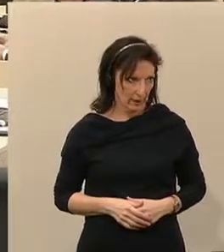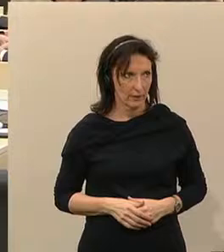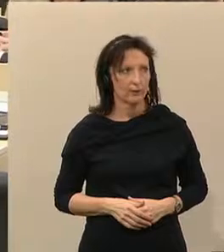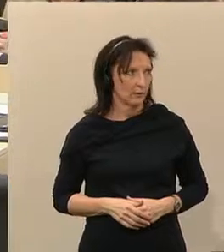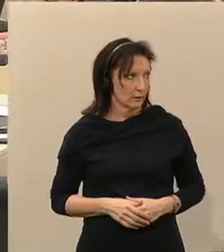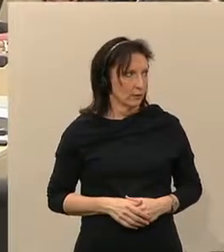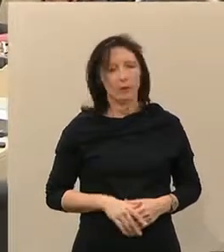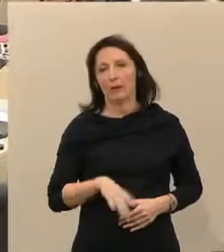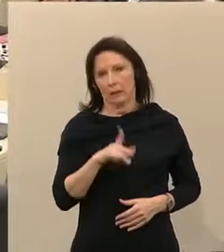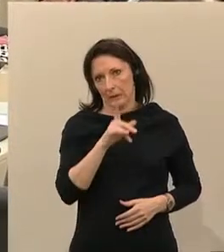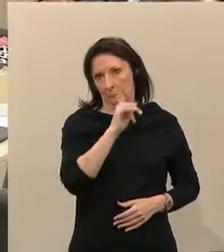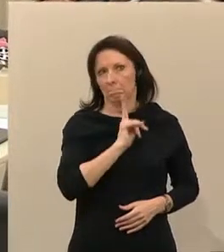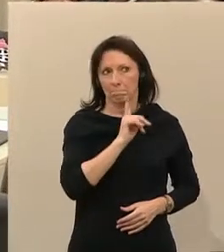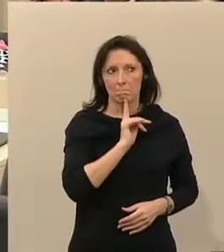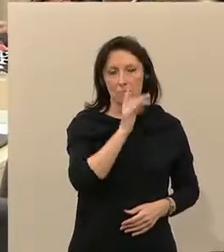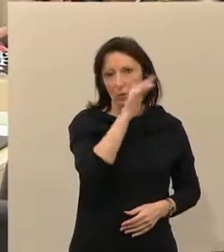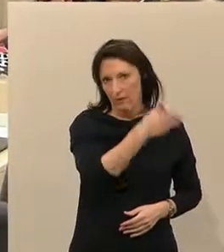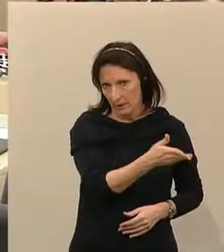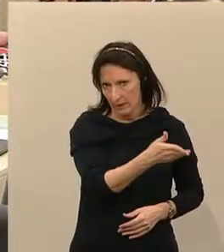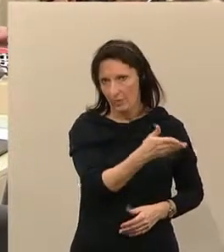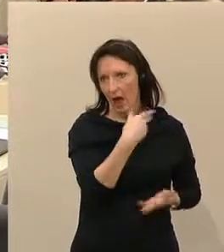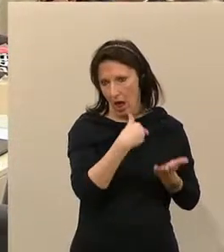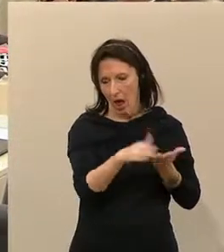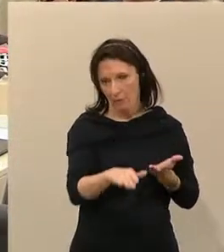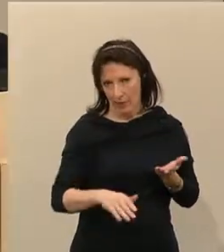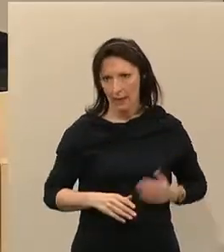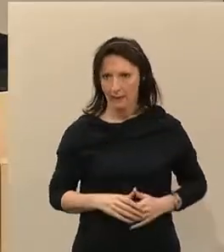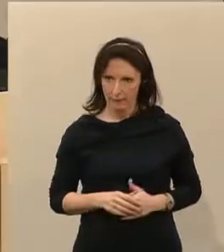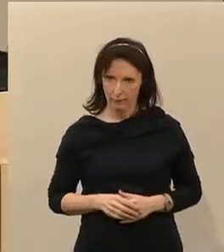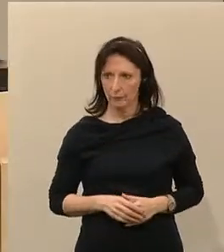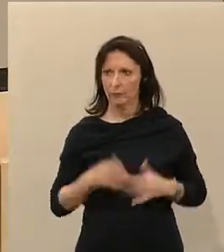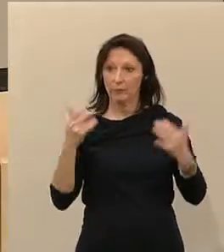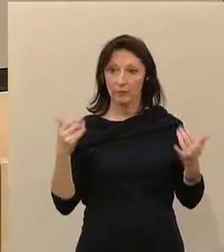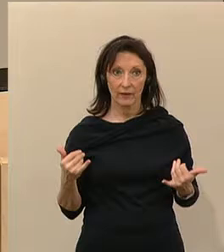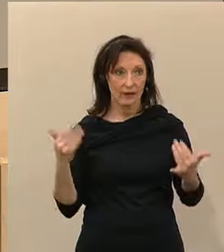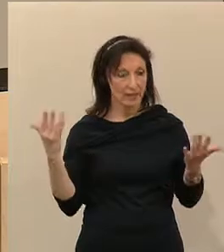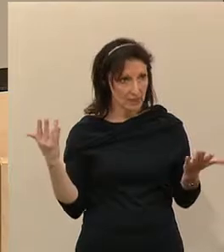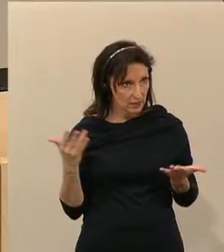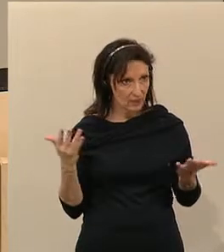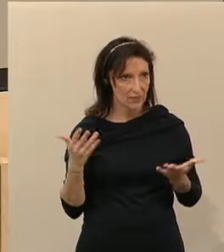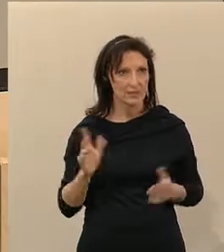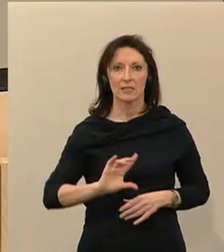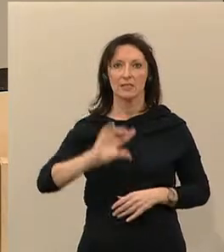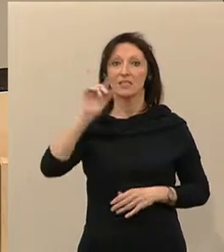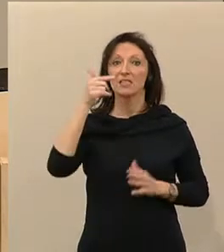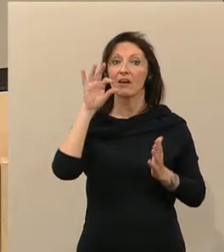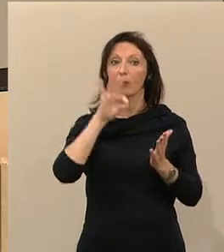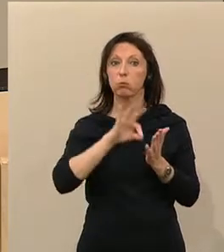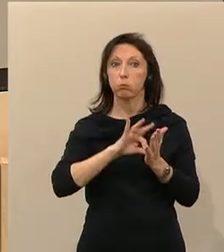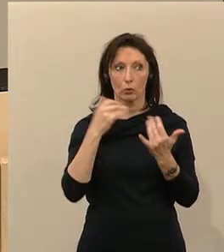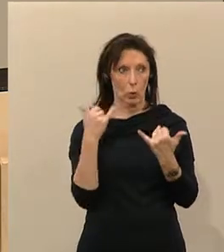Das ist die Minderheit und daher abgelehnt. Wir kommen jetzt zum zweiten Punkt der